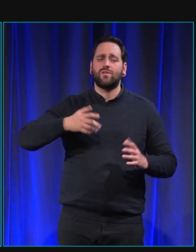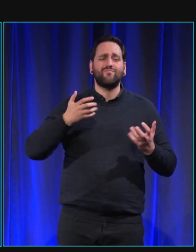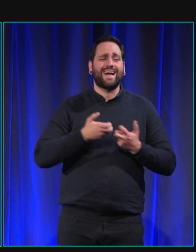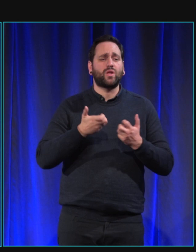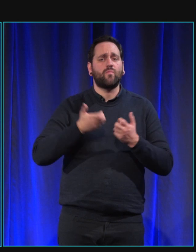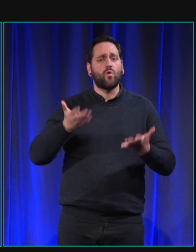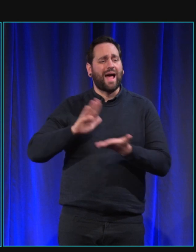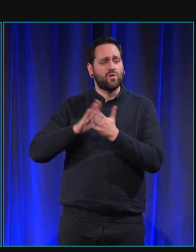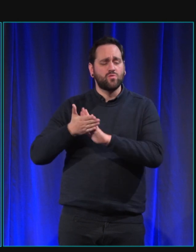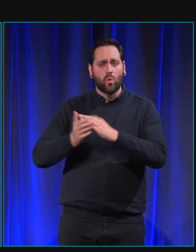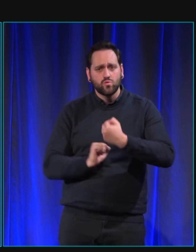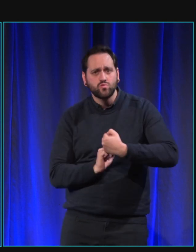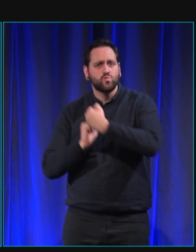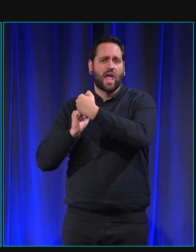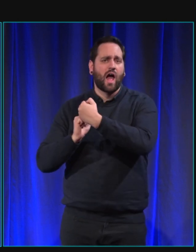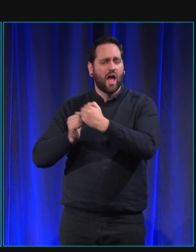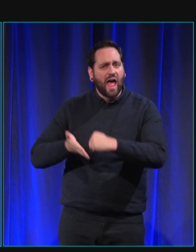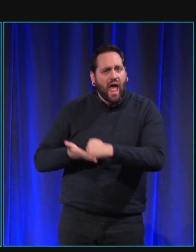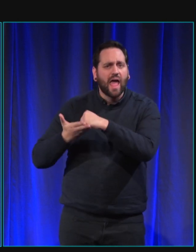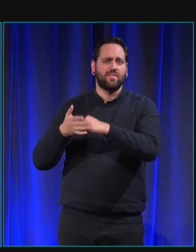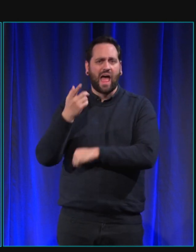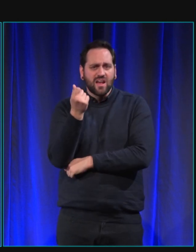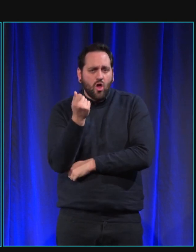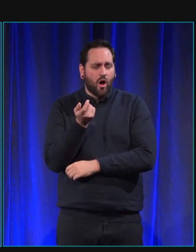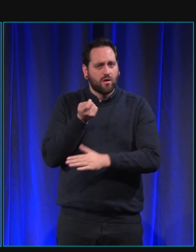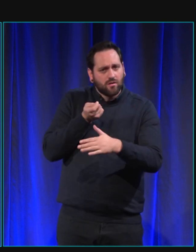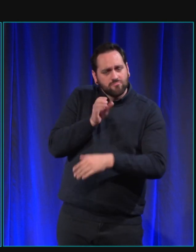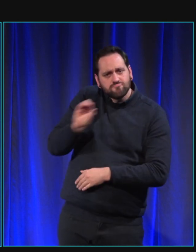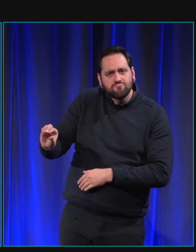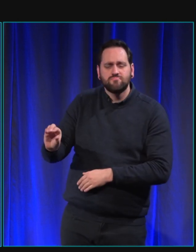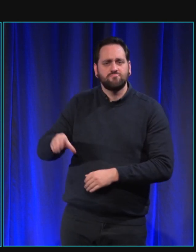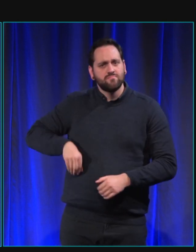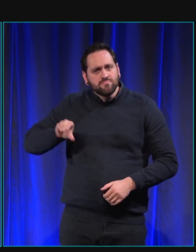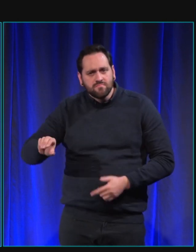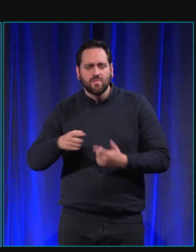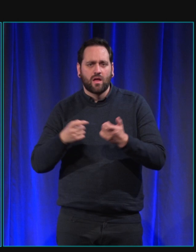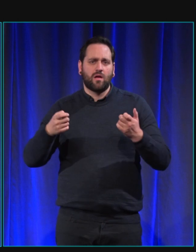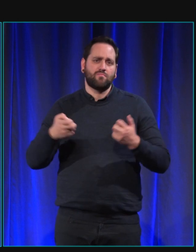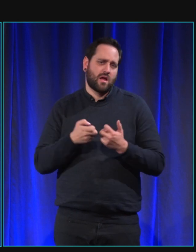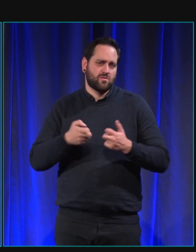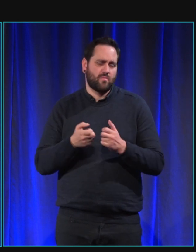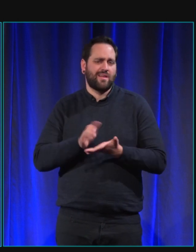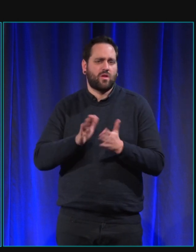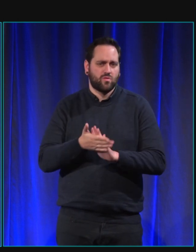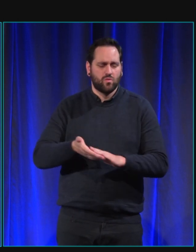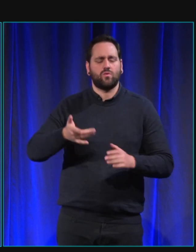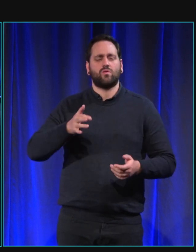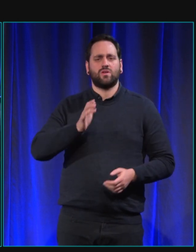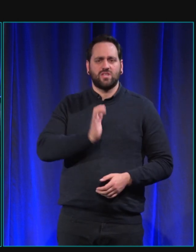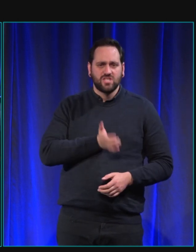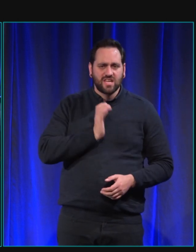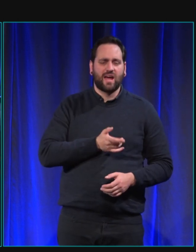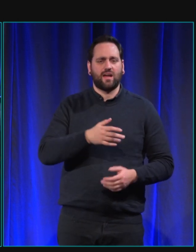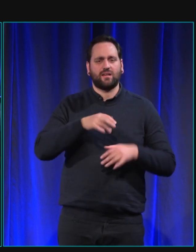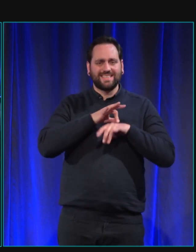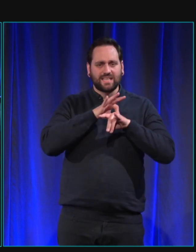de soutenir le travail des associations financièrement évidemment il y a par exemple j'avais noté avec l'association du chien guide d'aveugles de France 30 euros permet de vacciner un